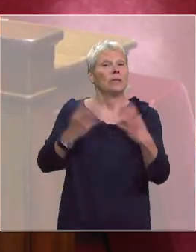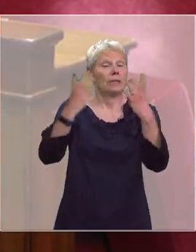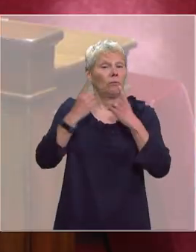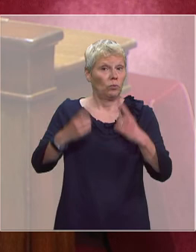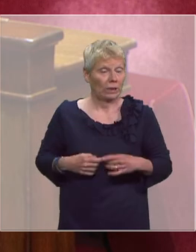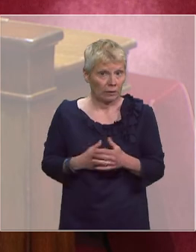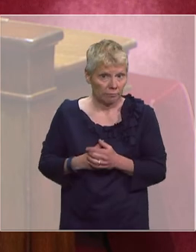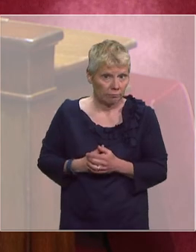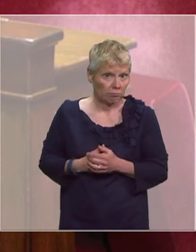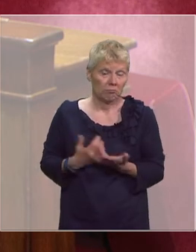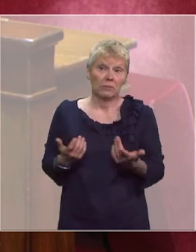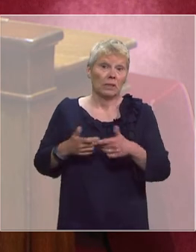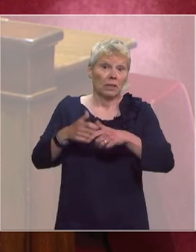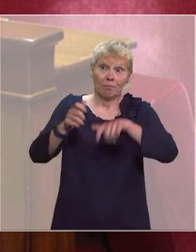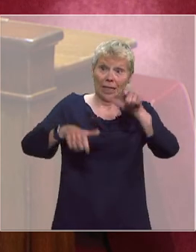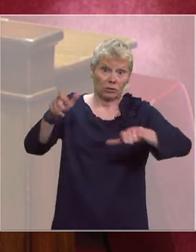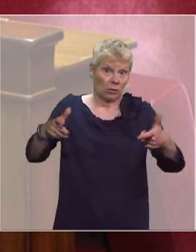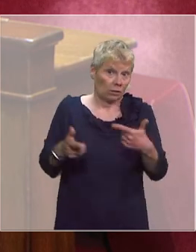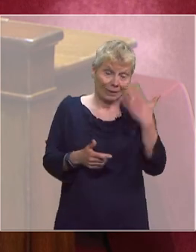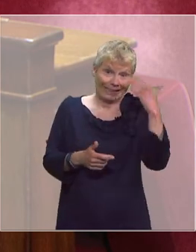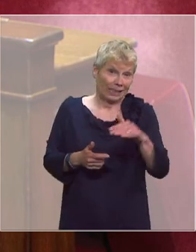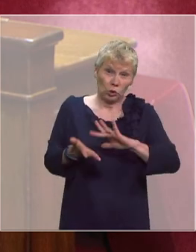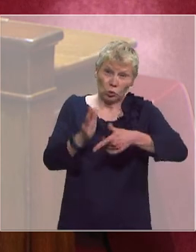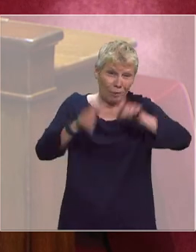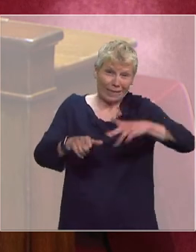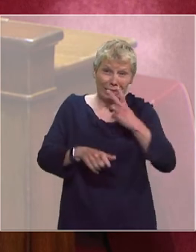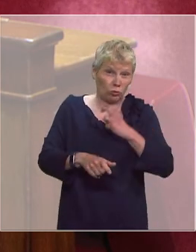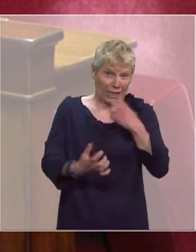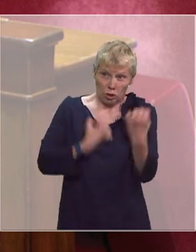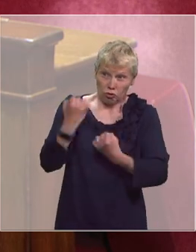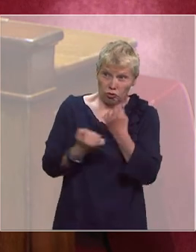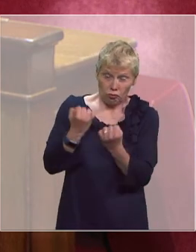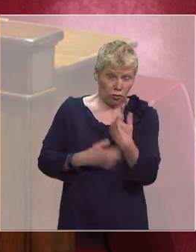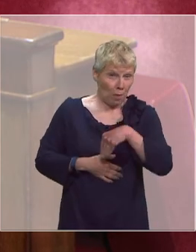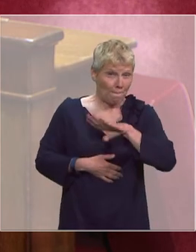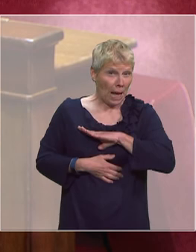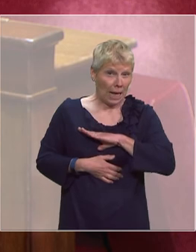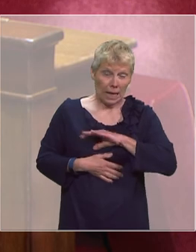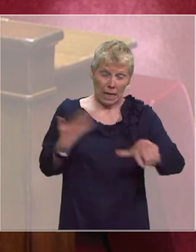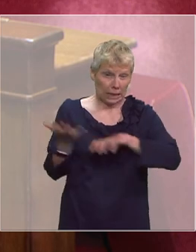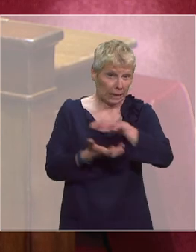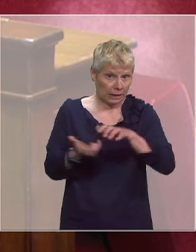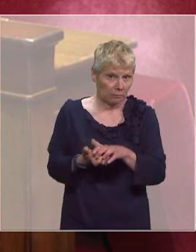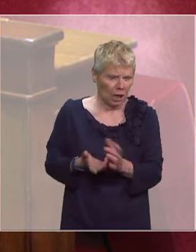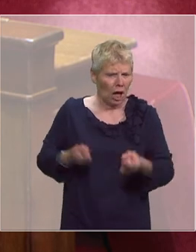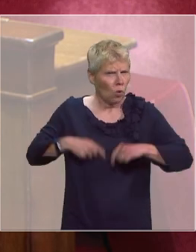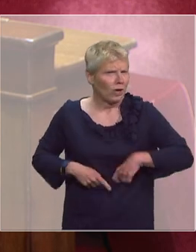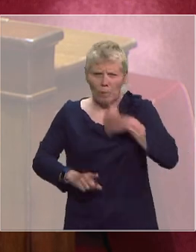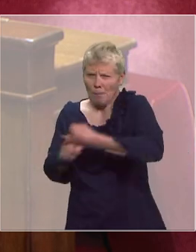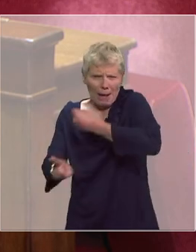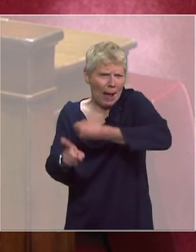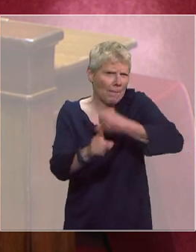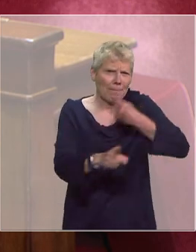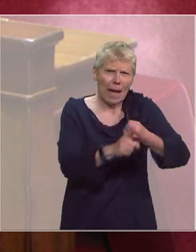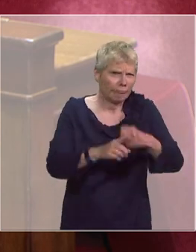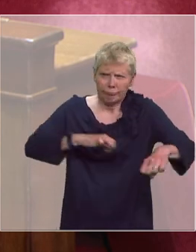il n'y a pas une personne en France dont le quotidien n'est pas impacté par la crise épidémique que nous traversons. Le gouvernement livre faire un combat sur tous les fronts pour